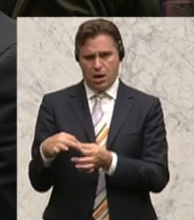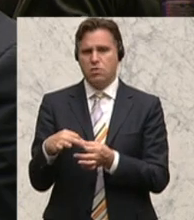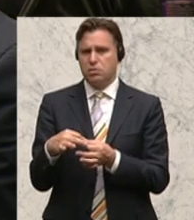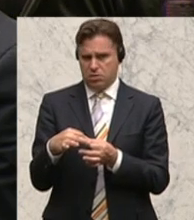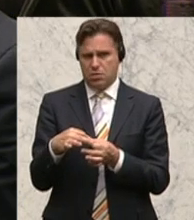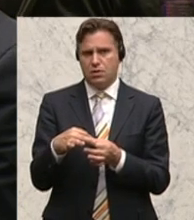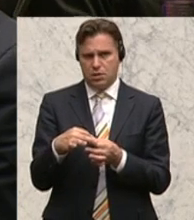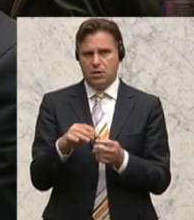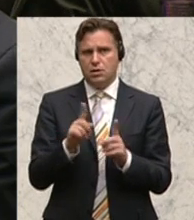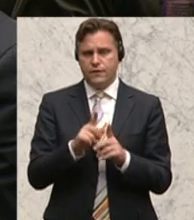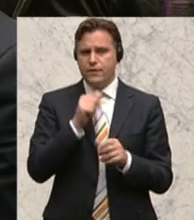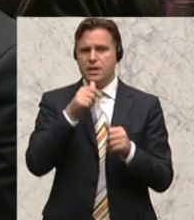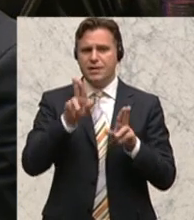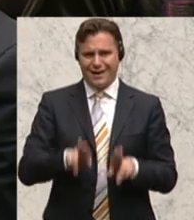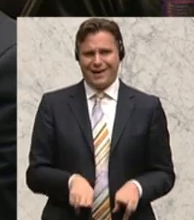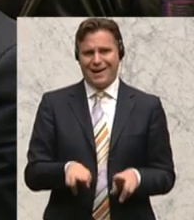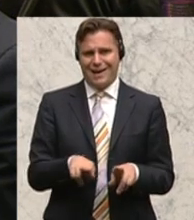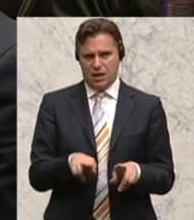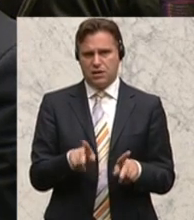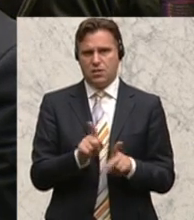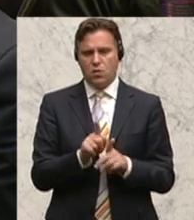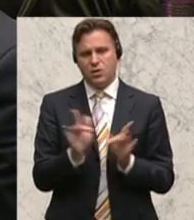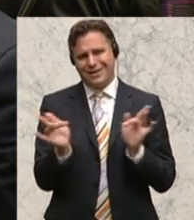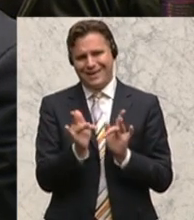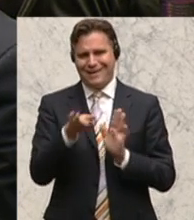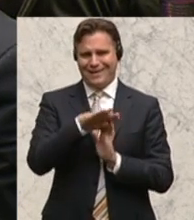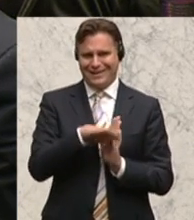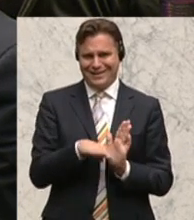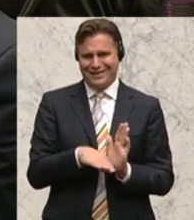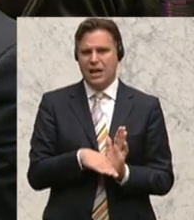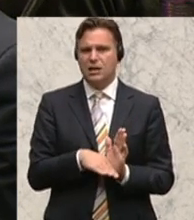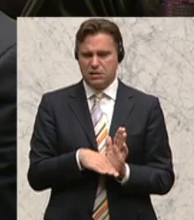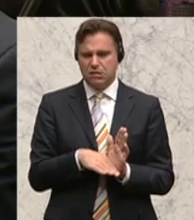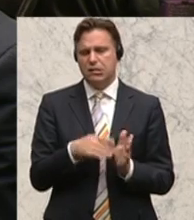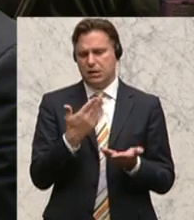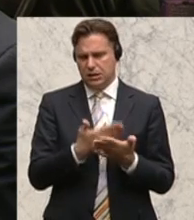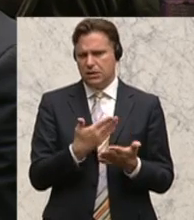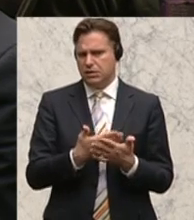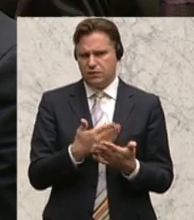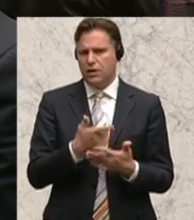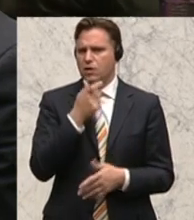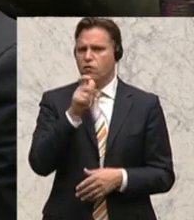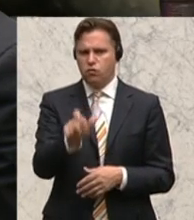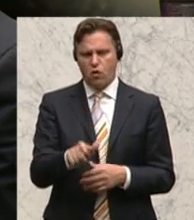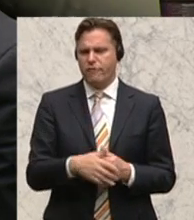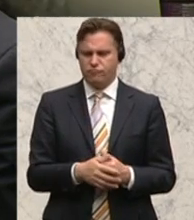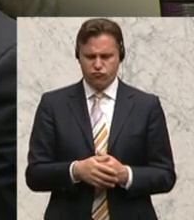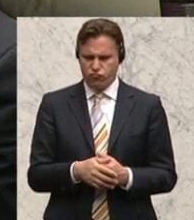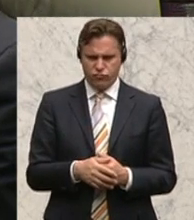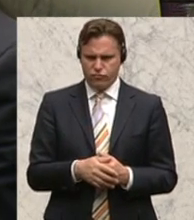mit unrechtmäßigen oder rechtswidrigen Vorgängen. Und das kann ich natürlich auch im Sinne der anderen